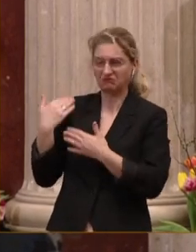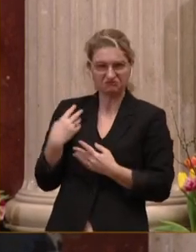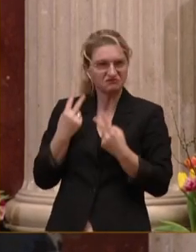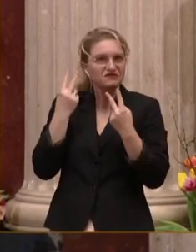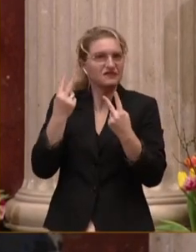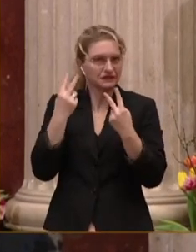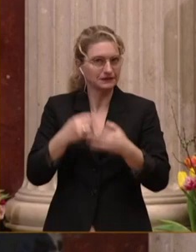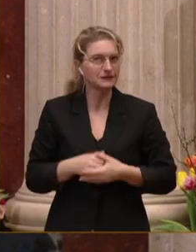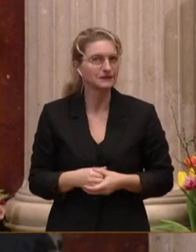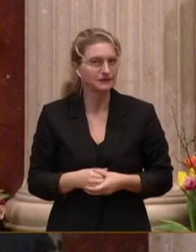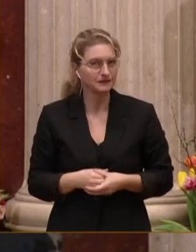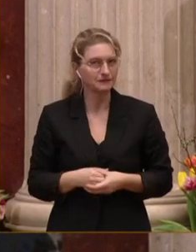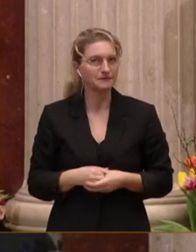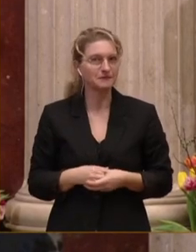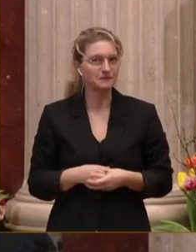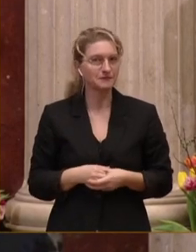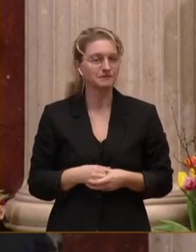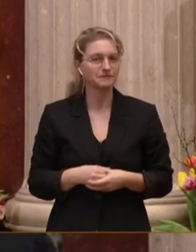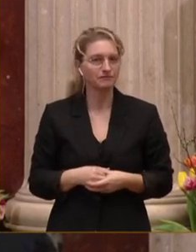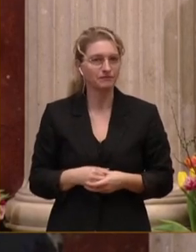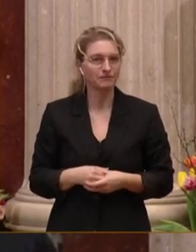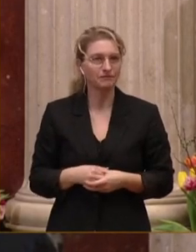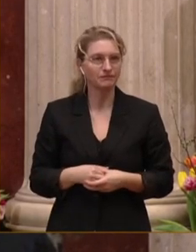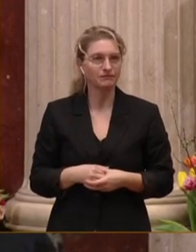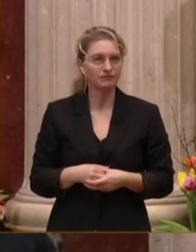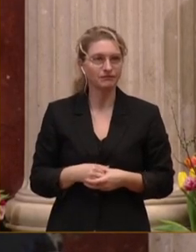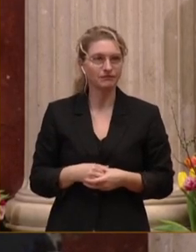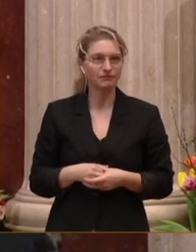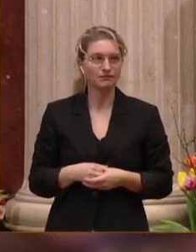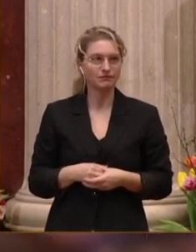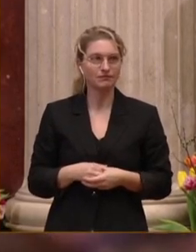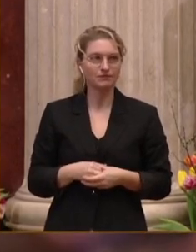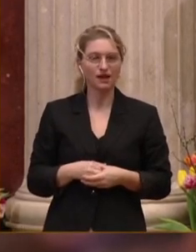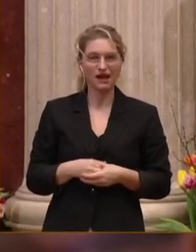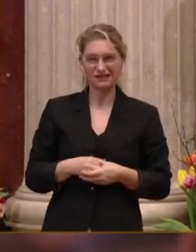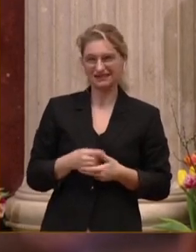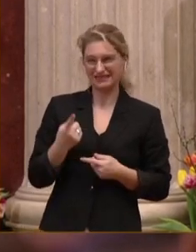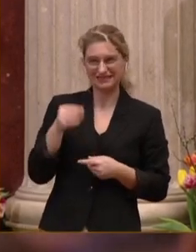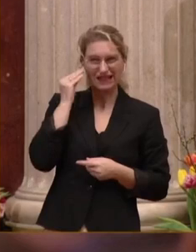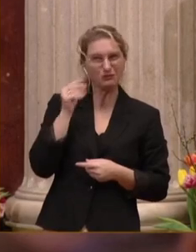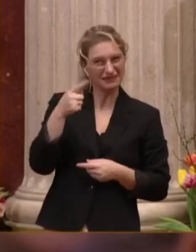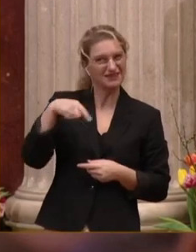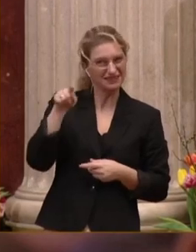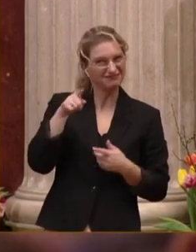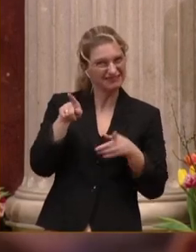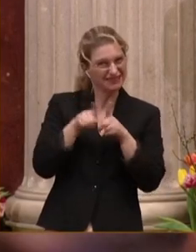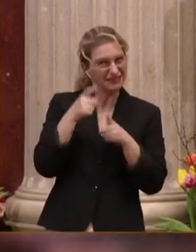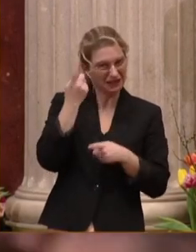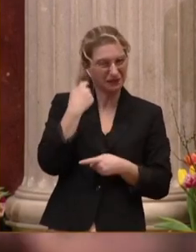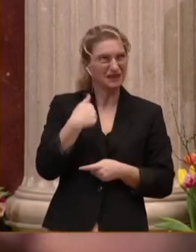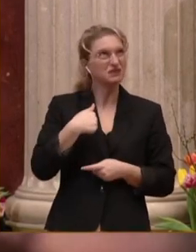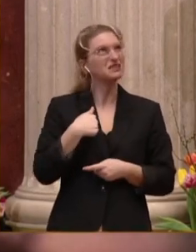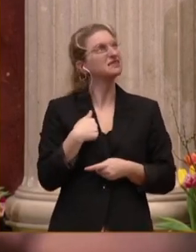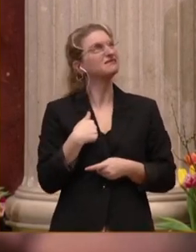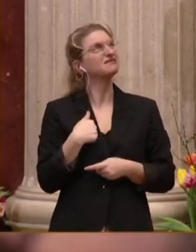gespielt haben. Die wenigsten von uns, und ich glaube, da werden Sie mir recht geben, hatten als Kind den